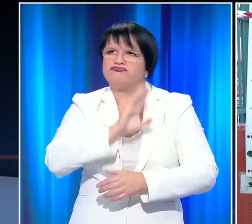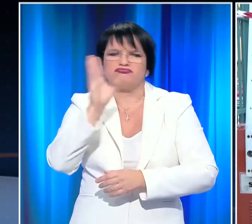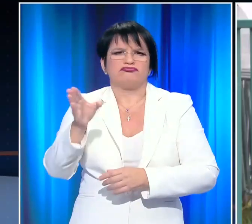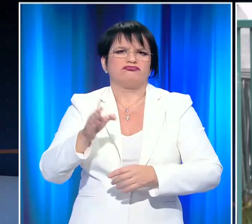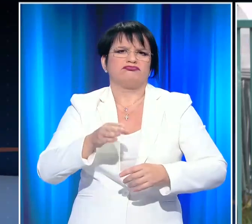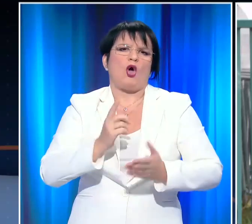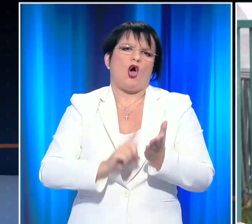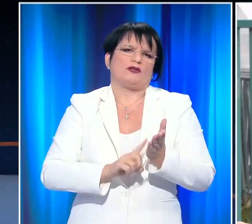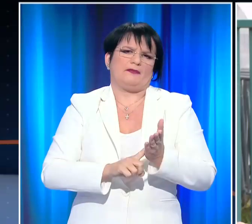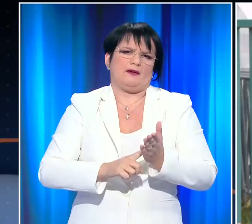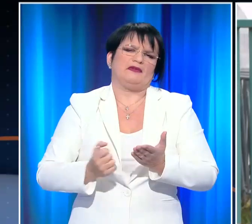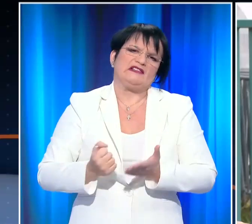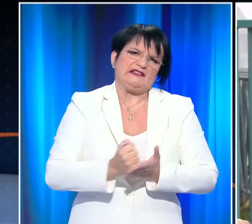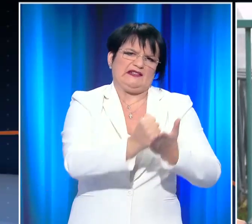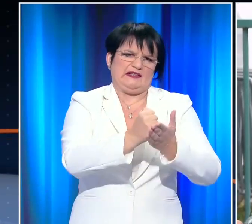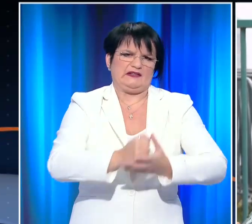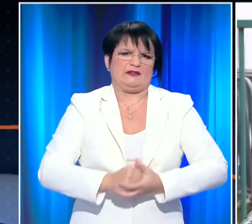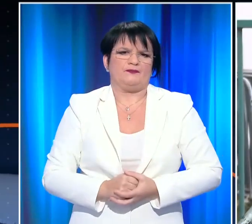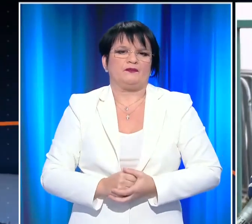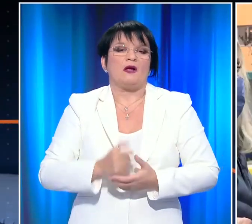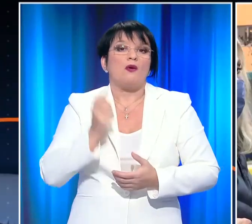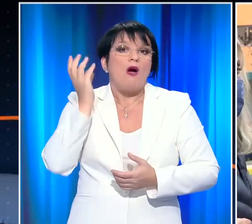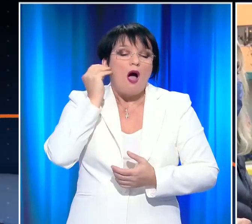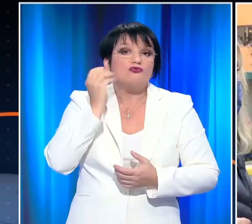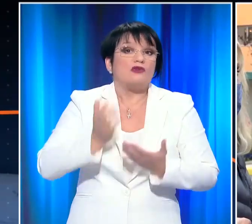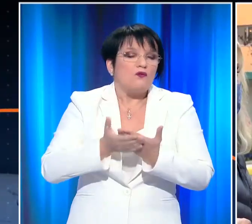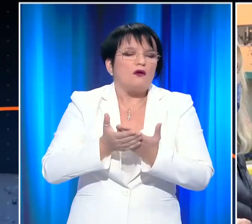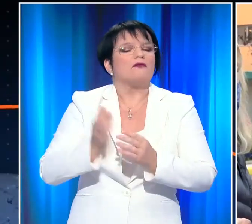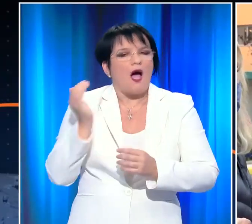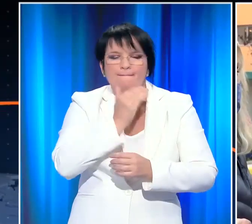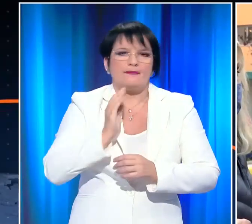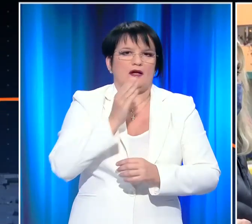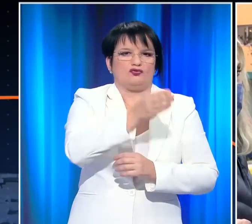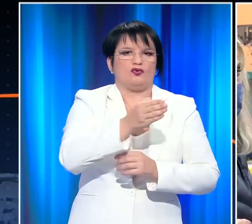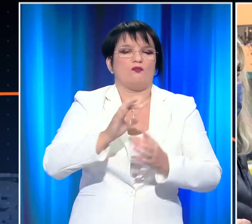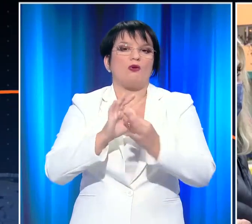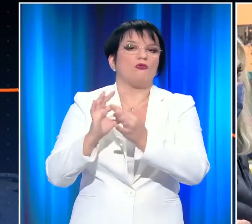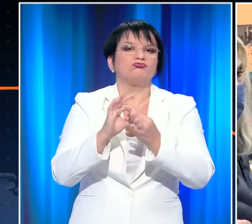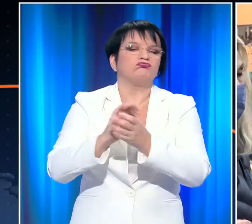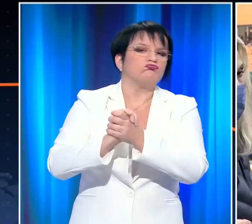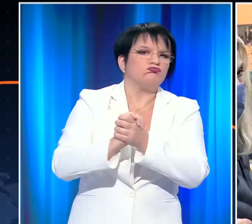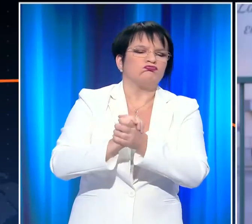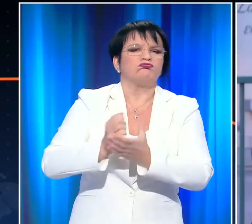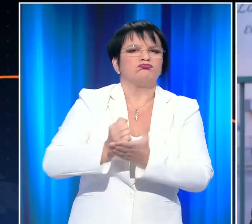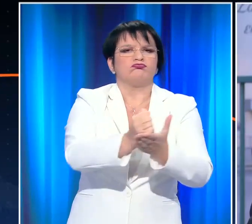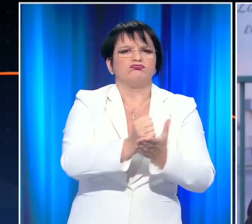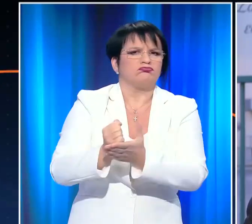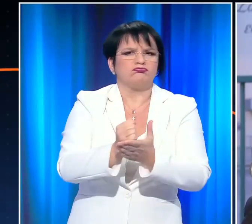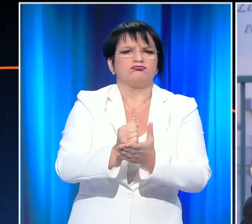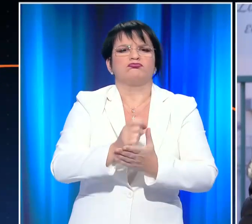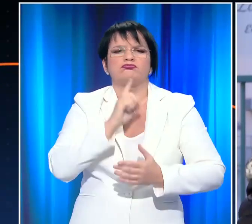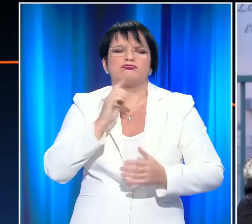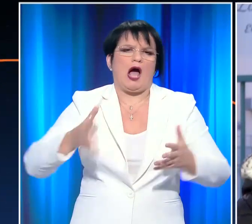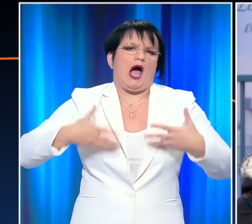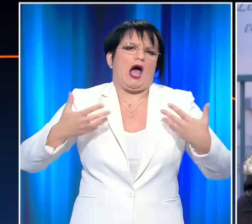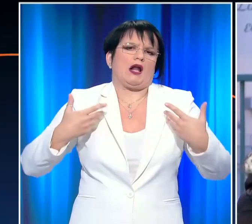καθήκον τους. Κίνητρο. Ο ήχος της βοήθειας. Μόνο με αλληλοβοήθεια θα βγούμε από αυτή τη δύσκολη κατάσταση. Και με χαρά ήρθαμε να